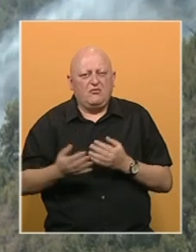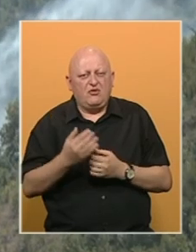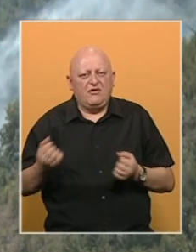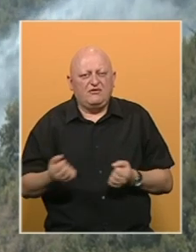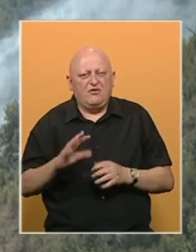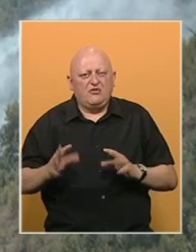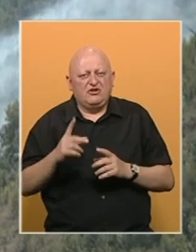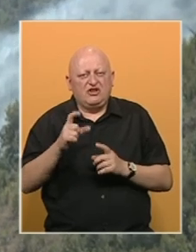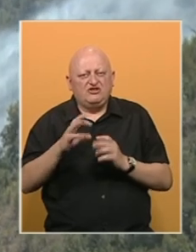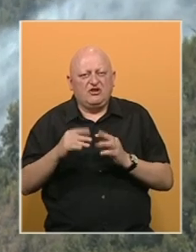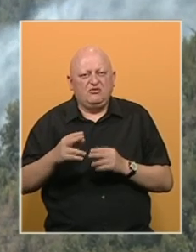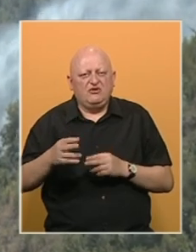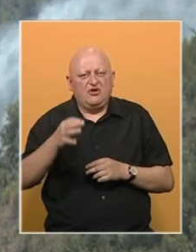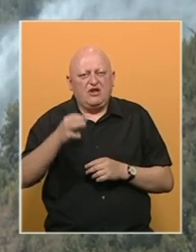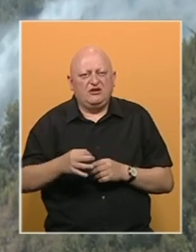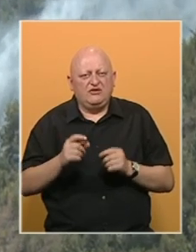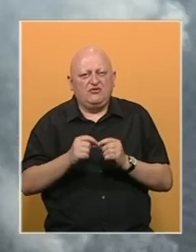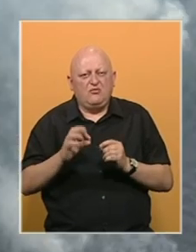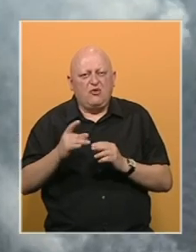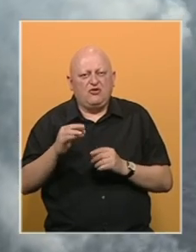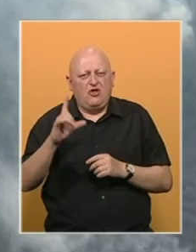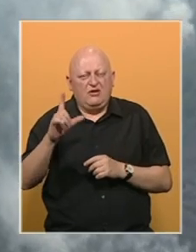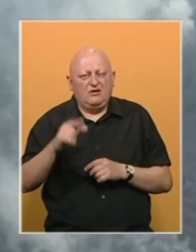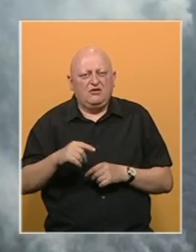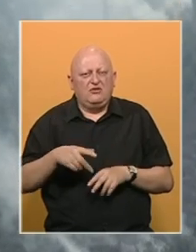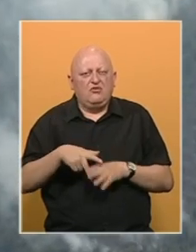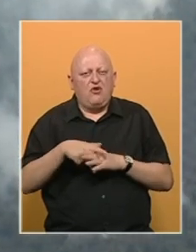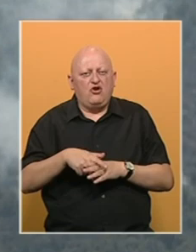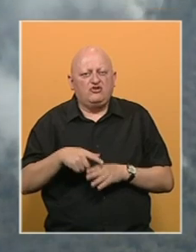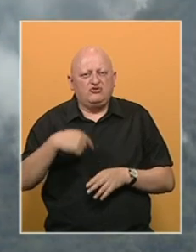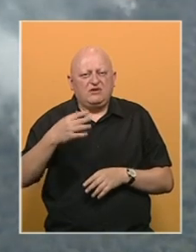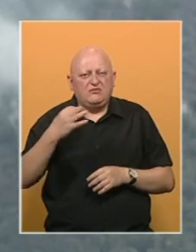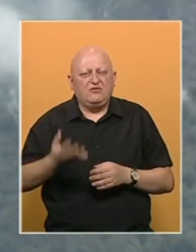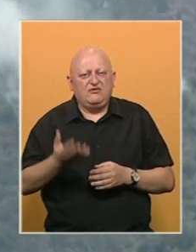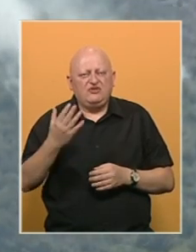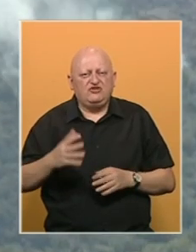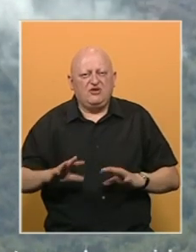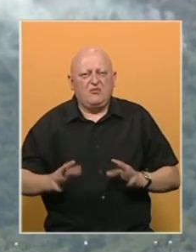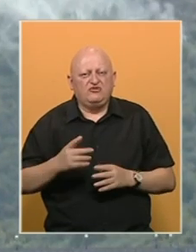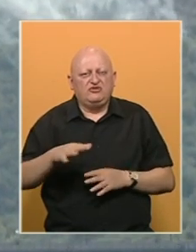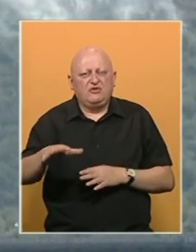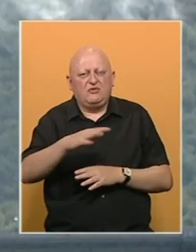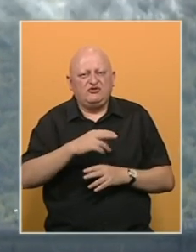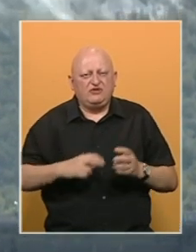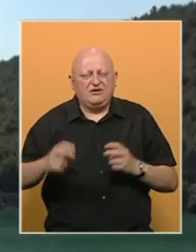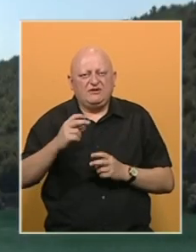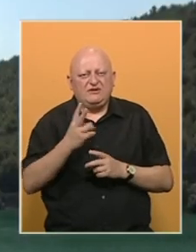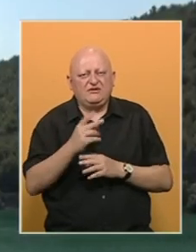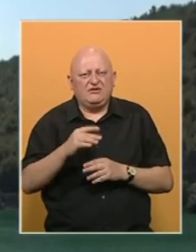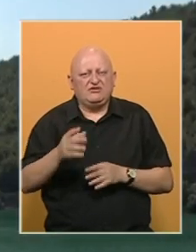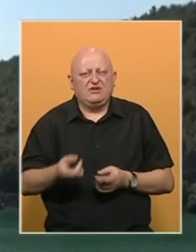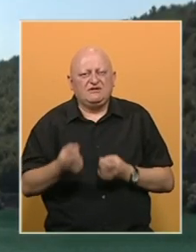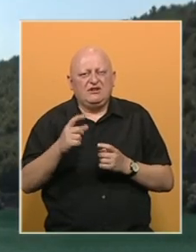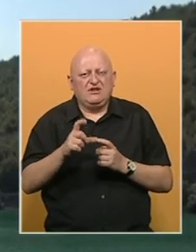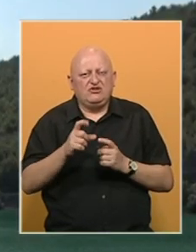ponovo aktivirao požar na Čabulji na lokalitetu Bogodol. U Konjicu je tokom dana izbilo više požara na području planine Zvekuše